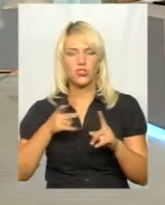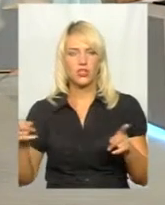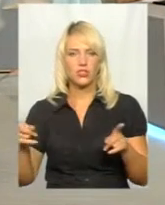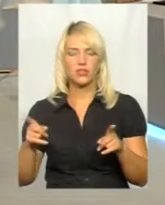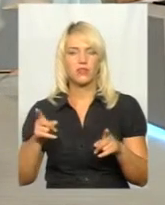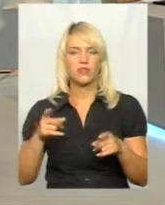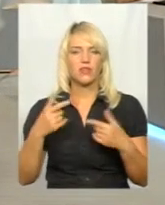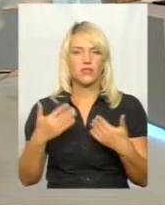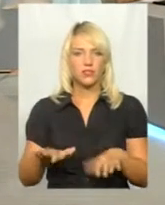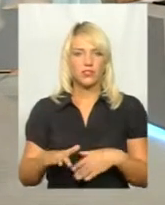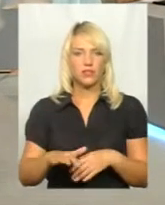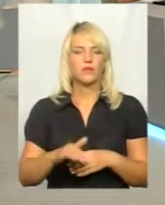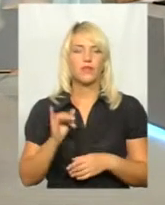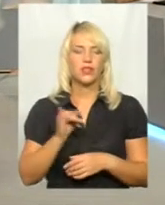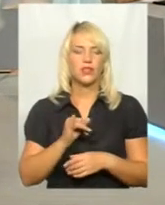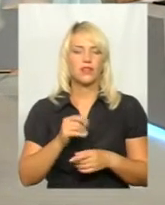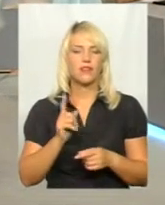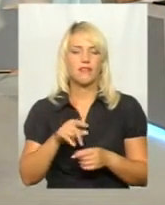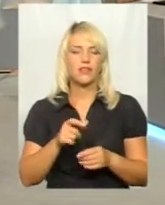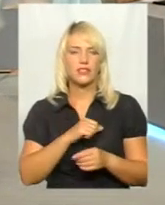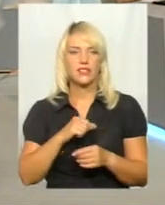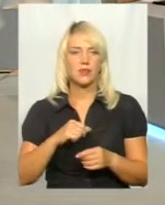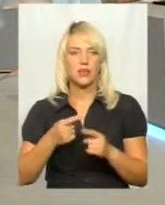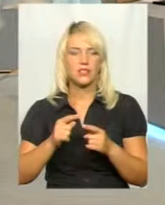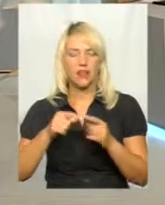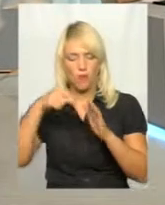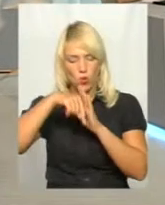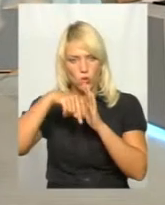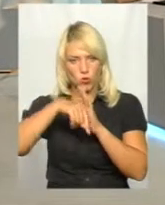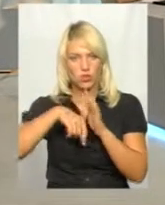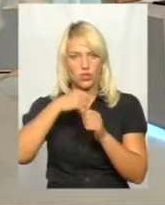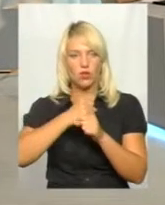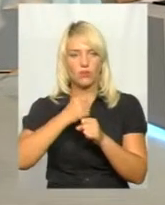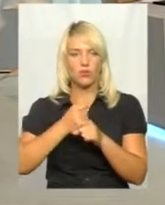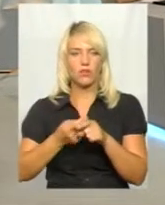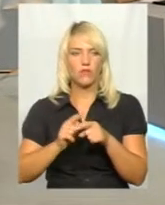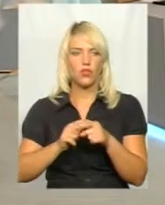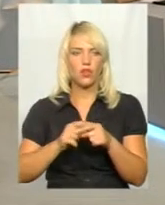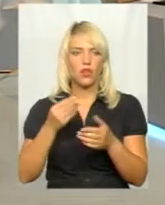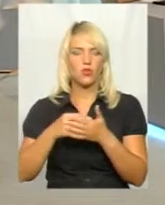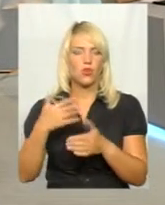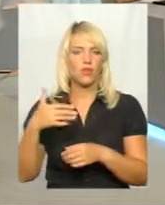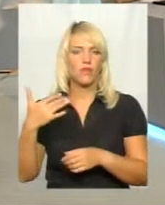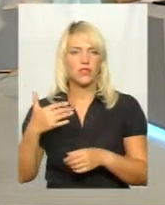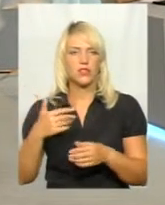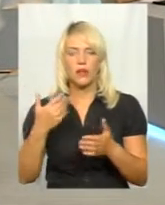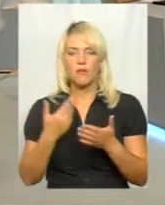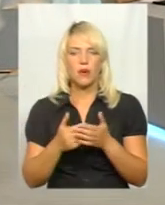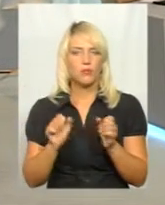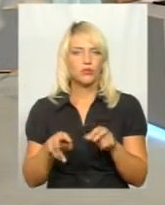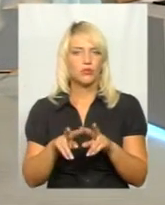від часу. Тому, навіть сама оця внутрішня, ця робота, вона досить береговартісна. Мабуть, що стільки же